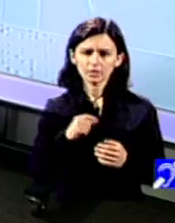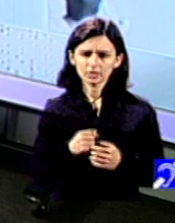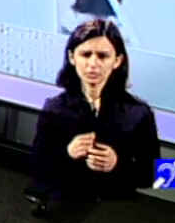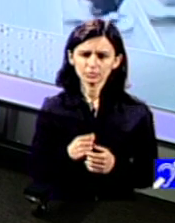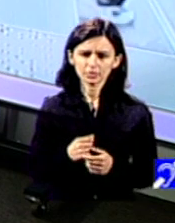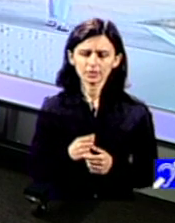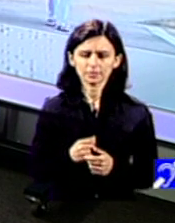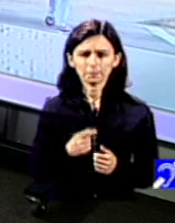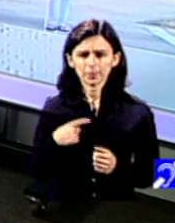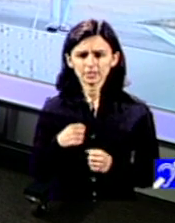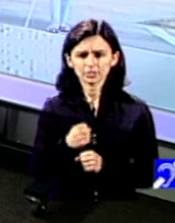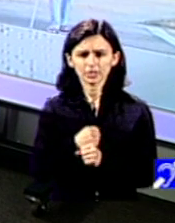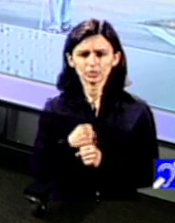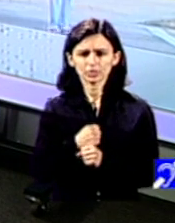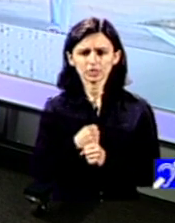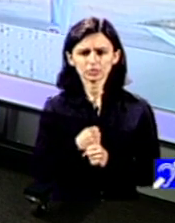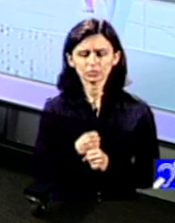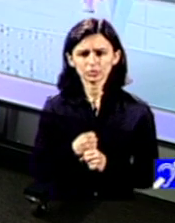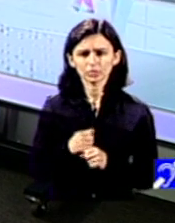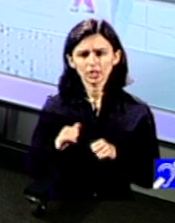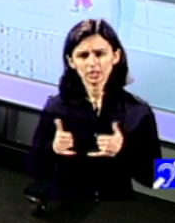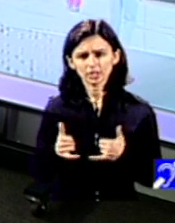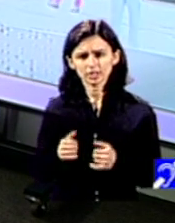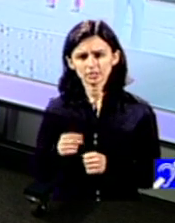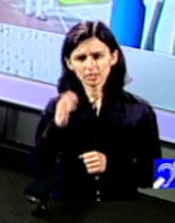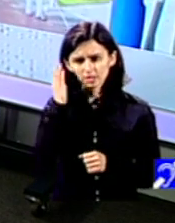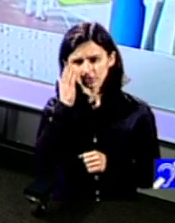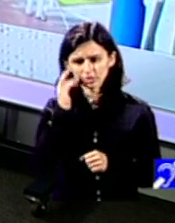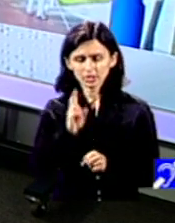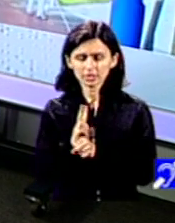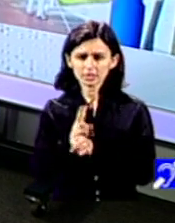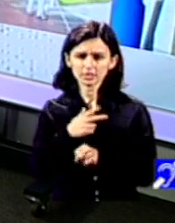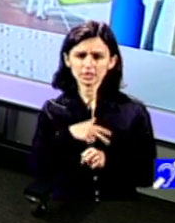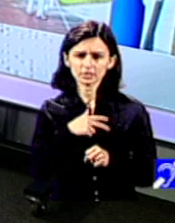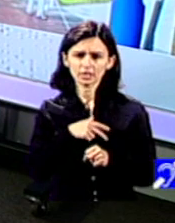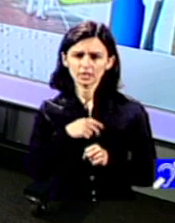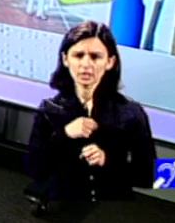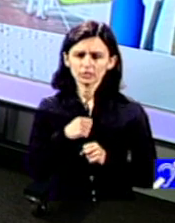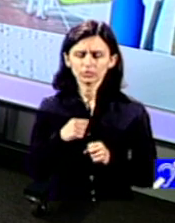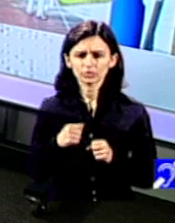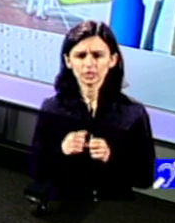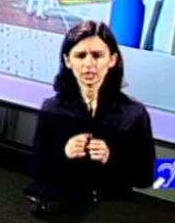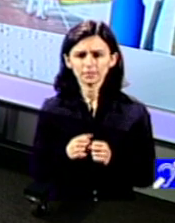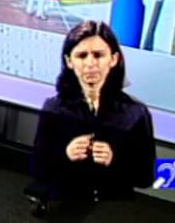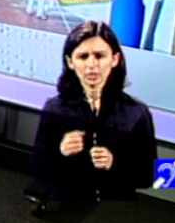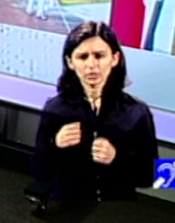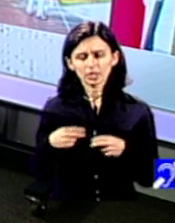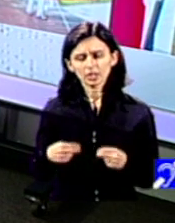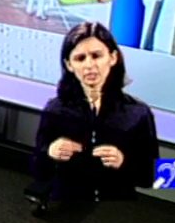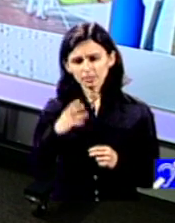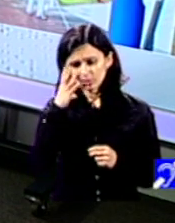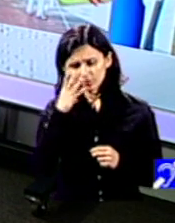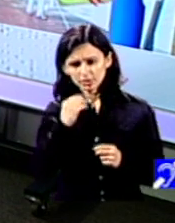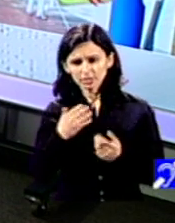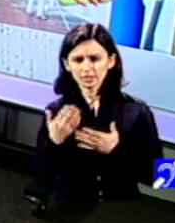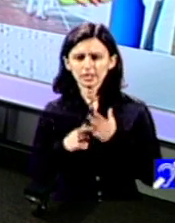putea să devină studiu de caz în școlile de asistență socială în România un exemplu trist în păcate dar care arată o radiografie exactă a acestor